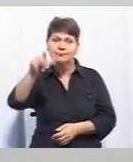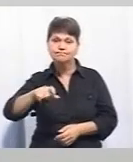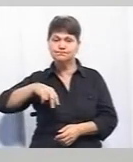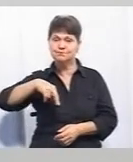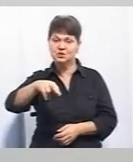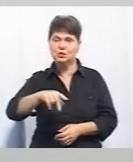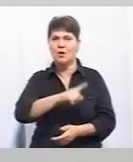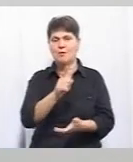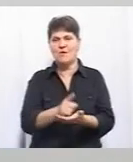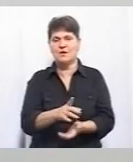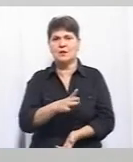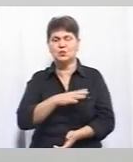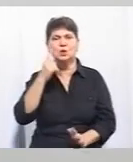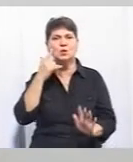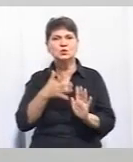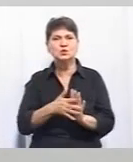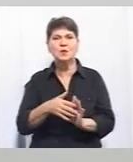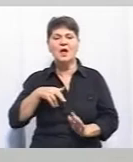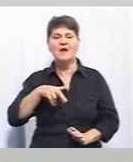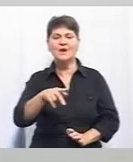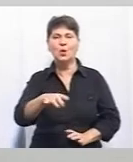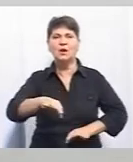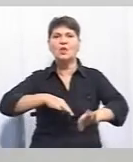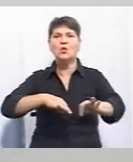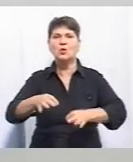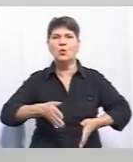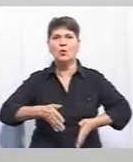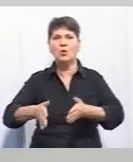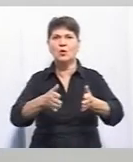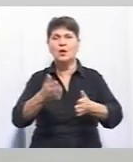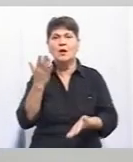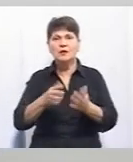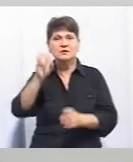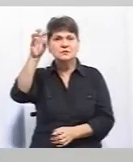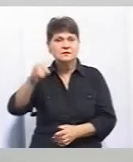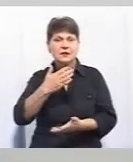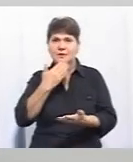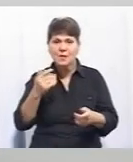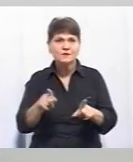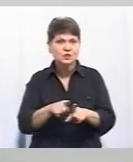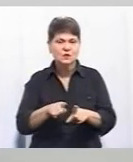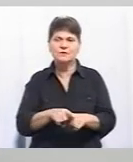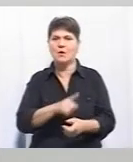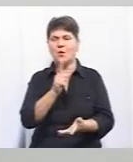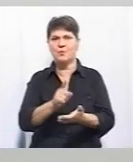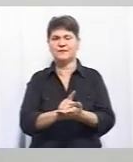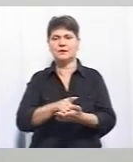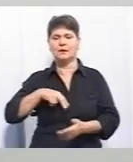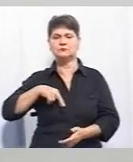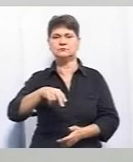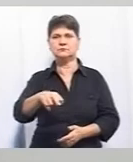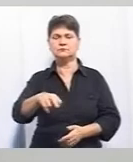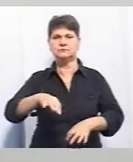пішоход розуміти, що він виходить на проїзну частину, навіть на нерегулюваний пішохідний перехид, то він все-таки виходить на